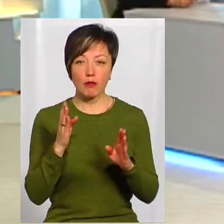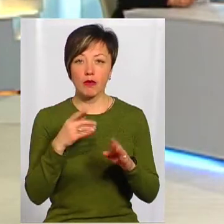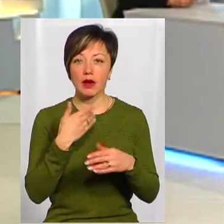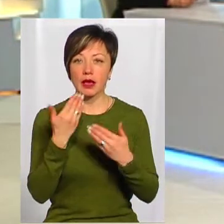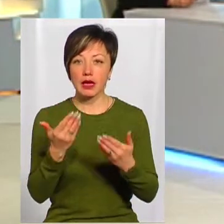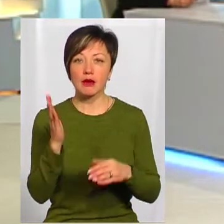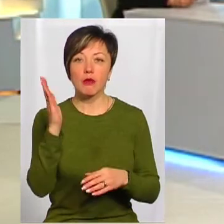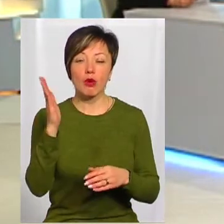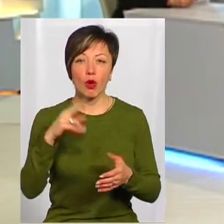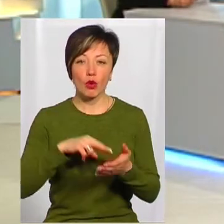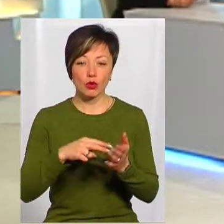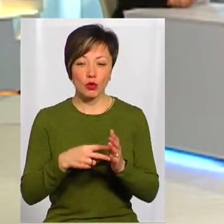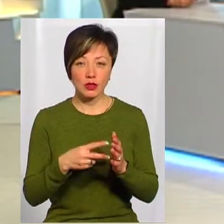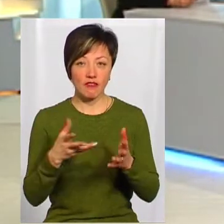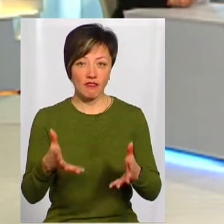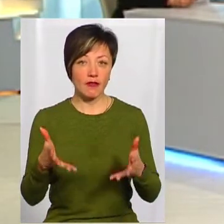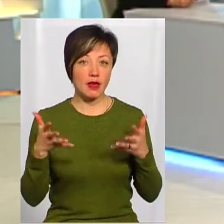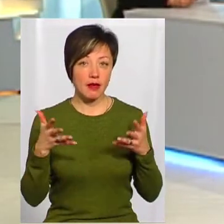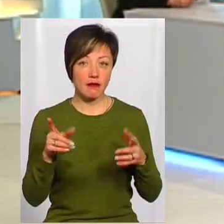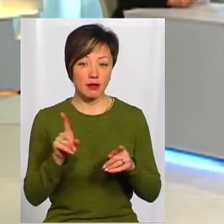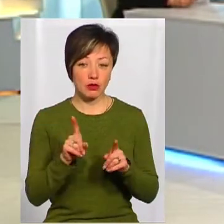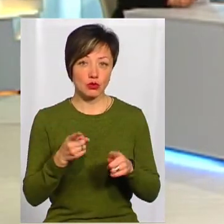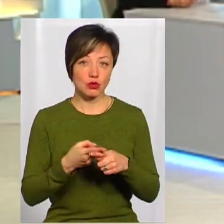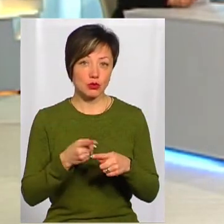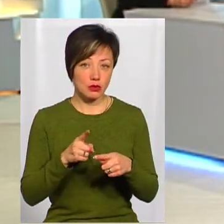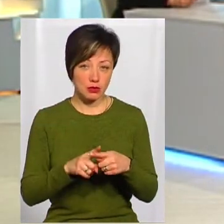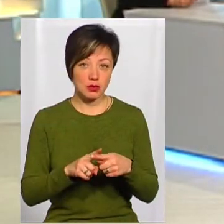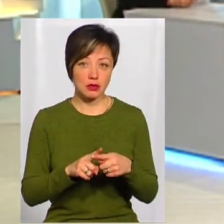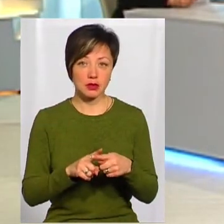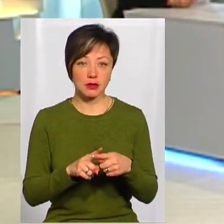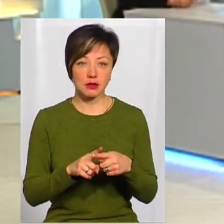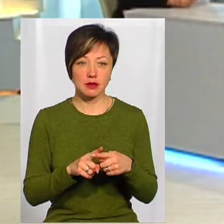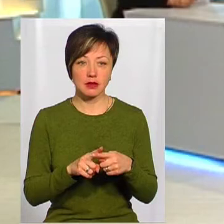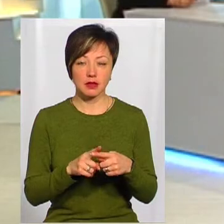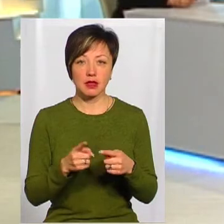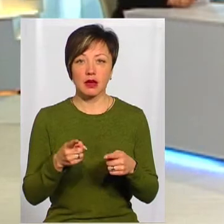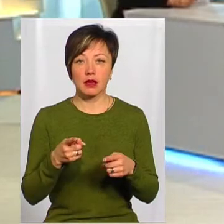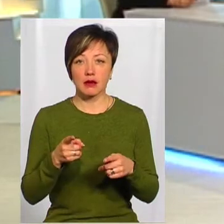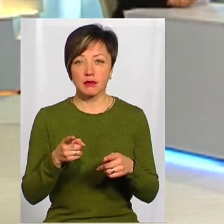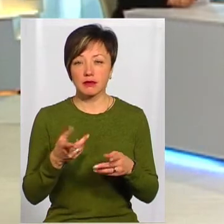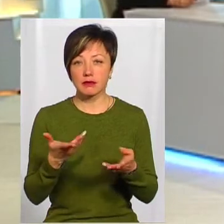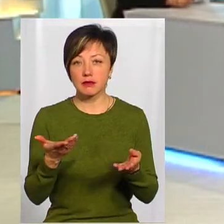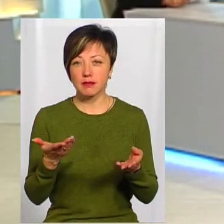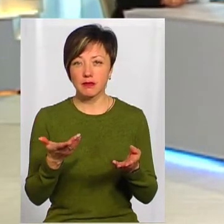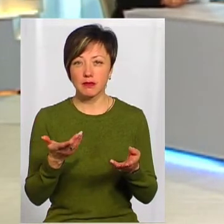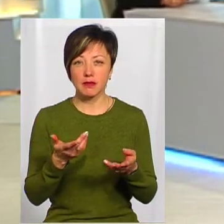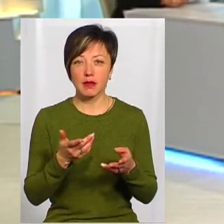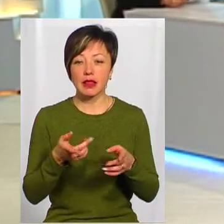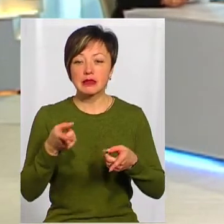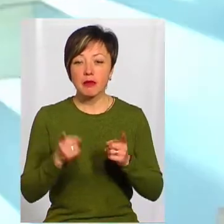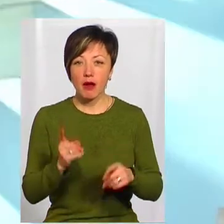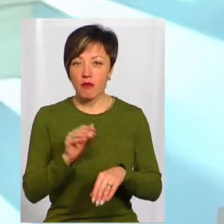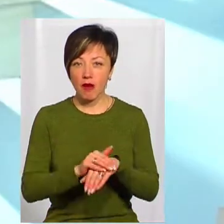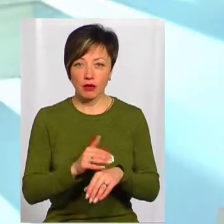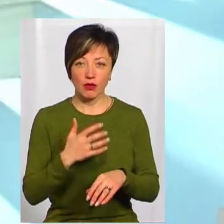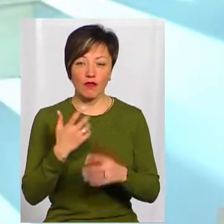самі сміливі, виявили, що вони ріденькі порівняно з тими змінами клімату, по